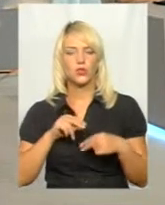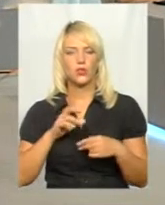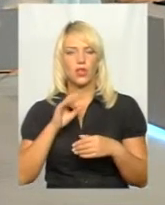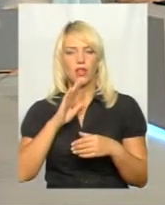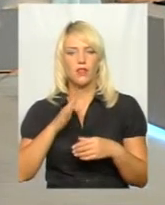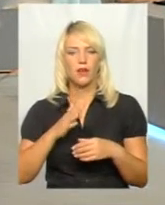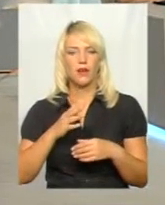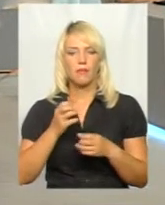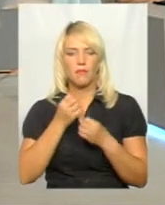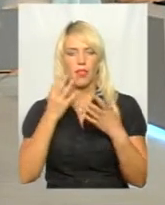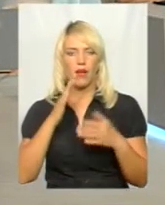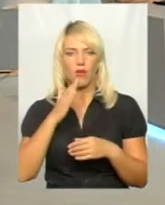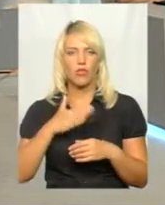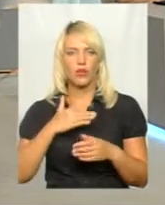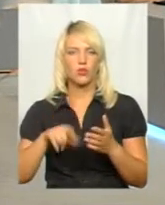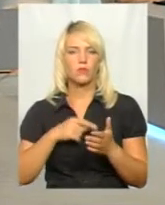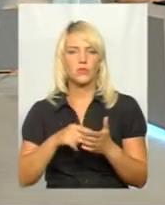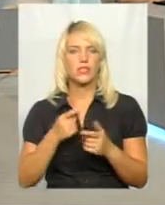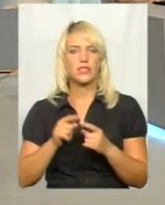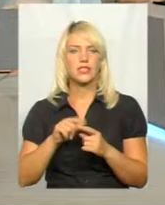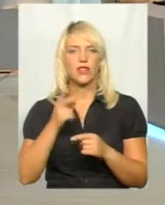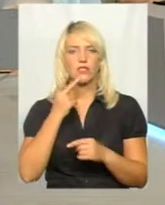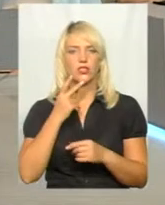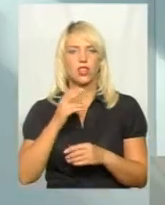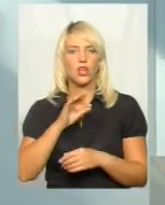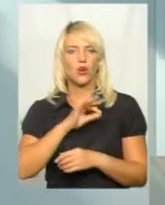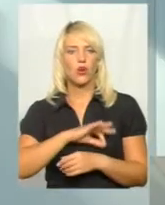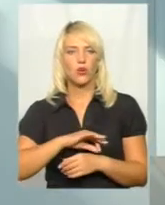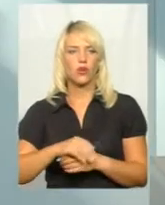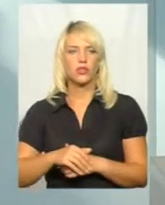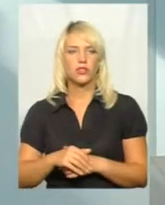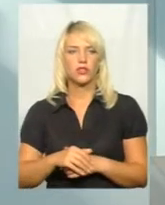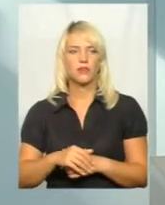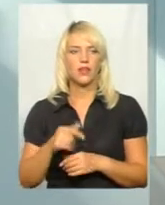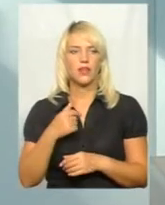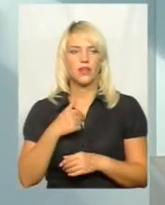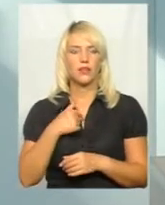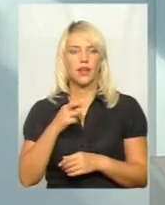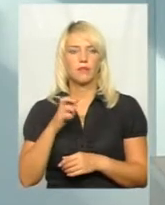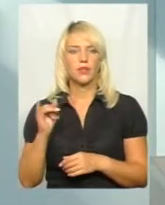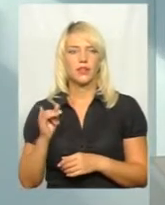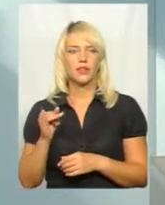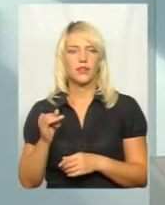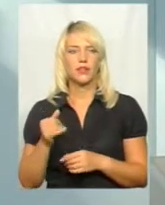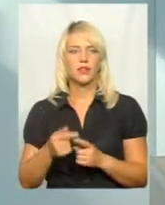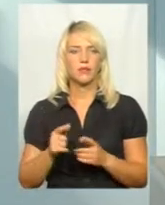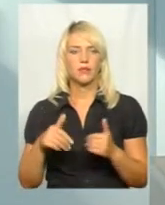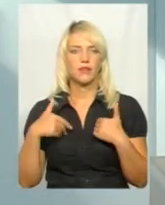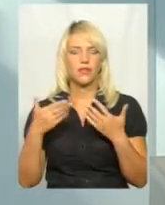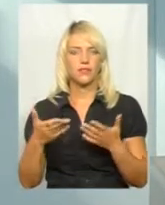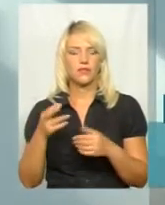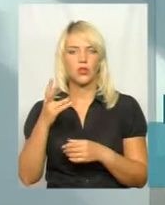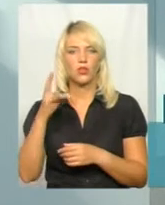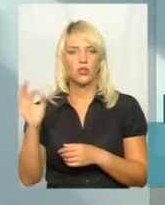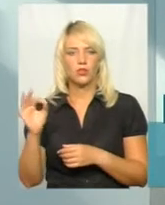благо, а тут на благо нашого міста це завжди корисно, і я би його і привітствувала. Але